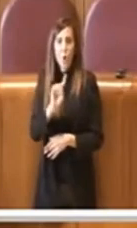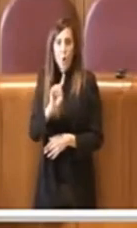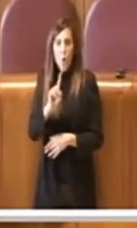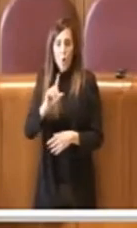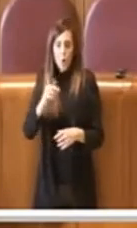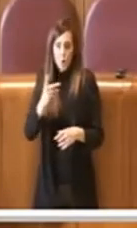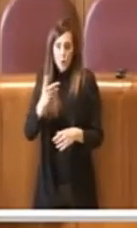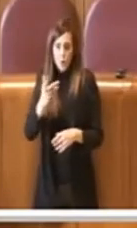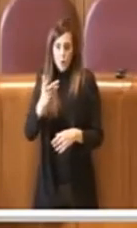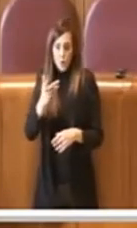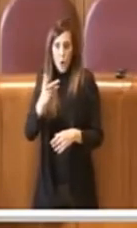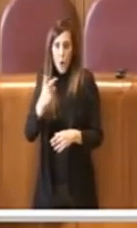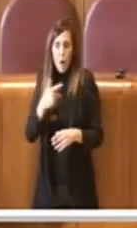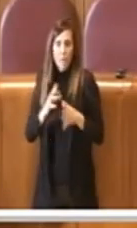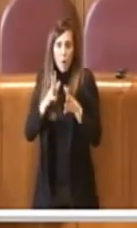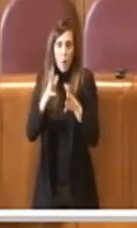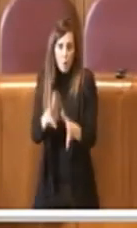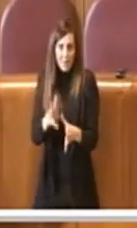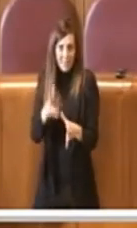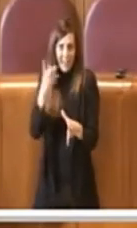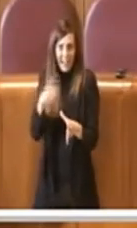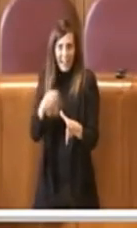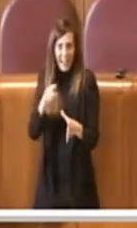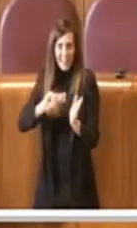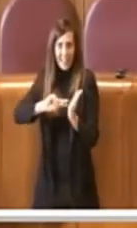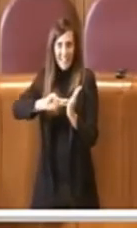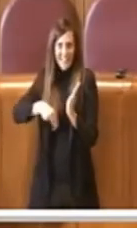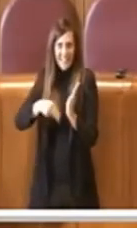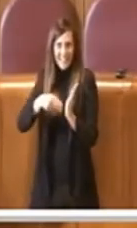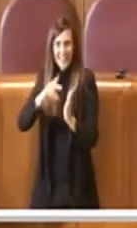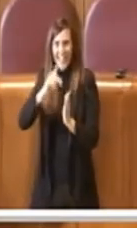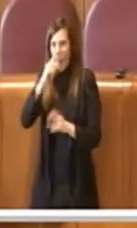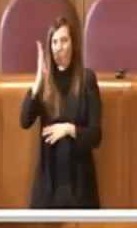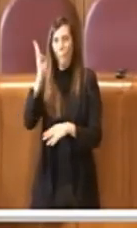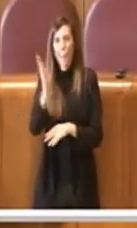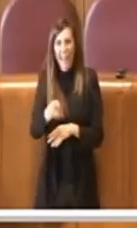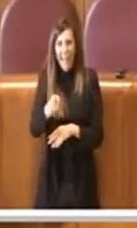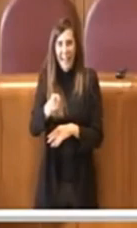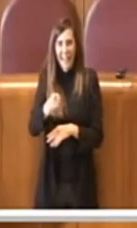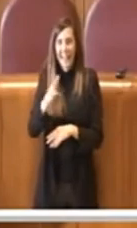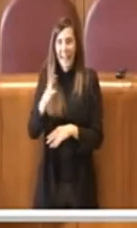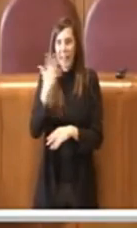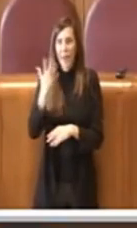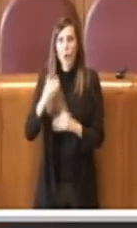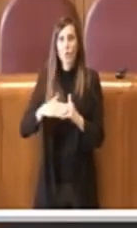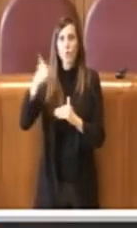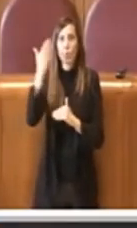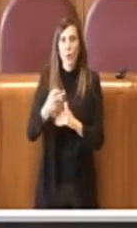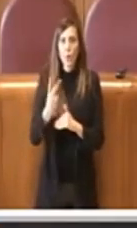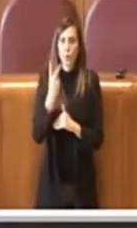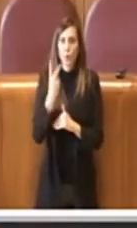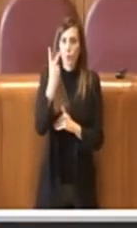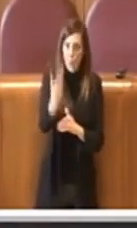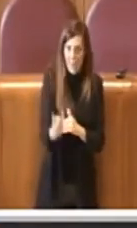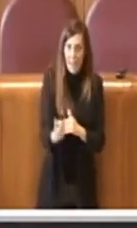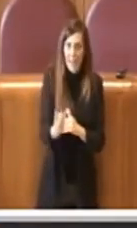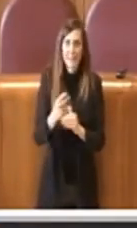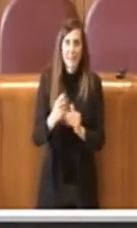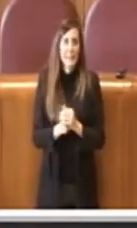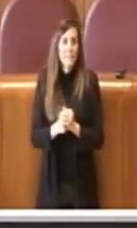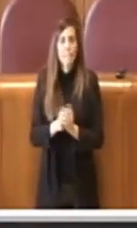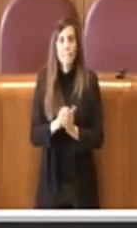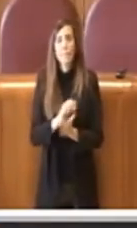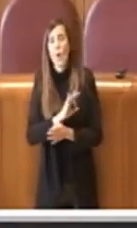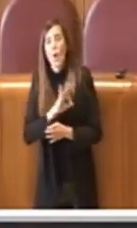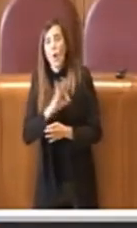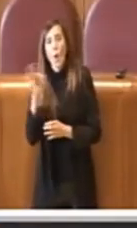appena restrittiva di non superiore ai due anni, superiore scusate ai due anni, o